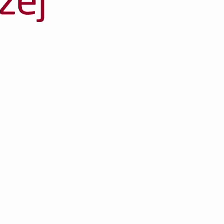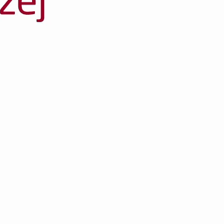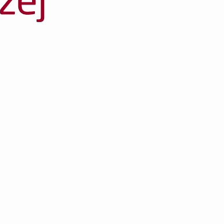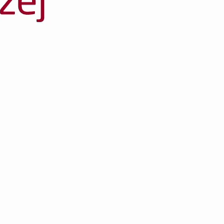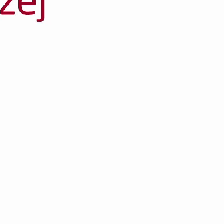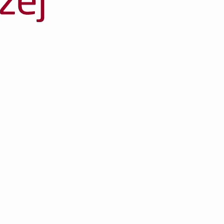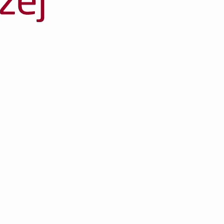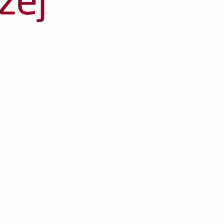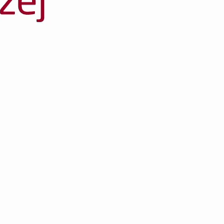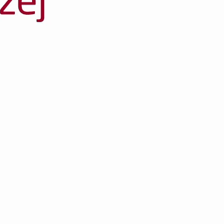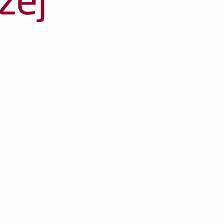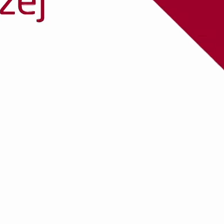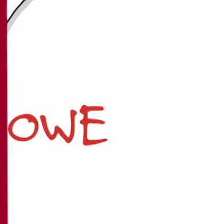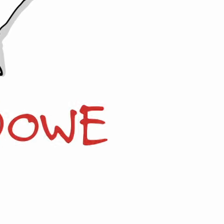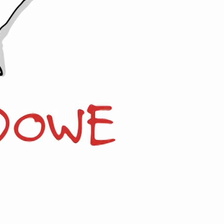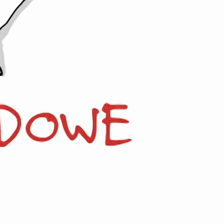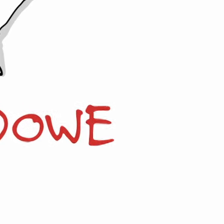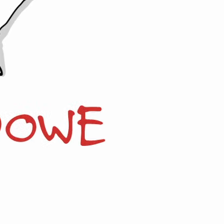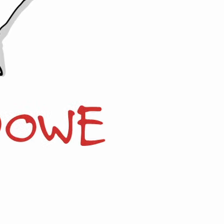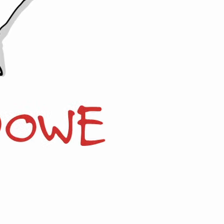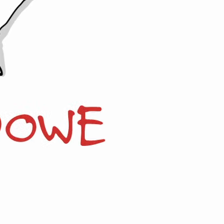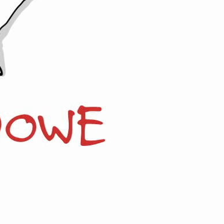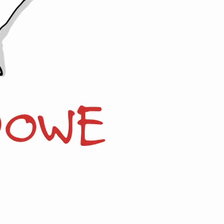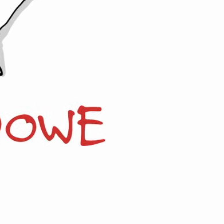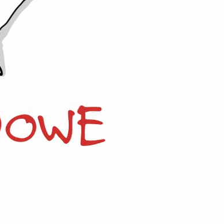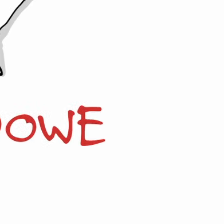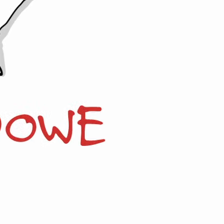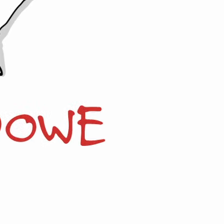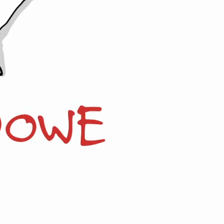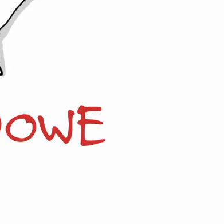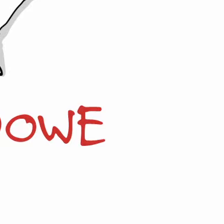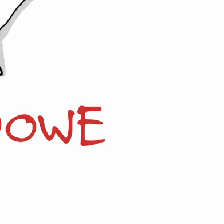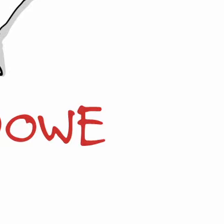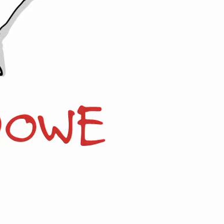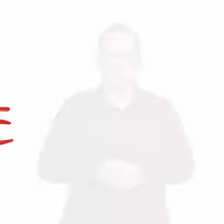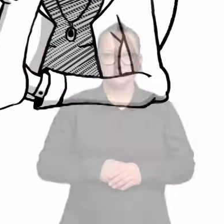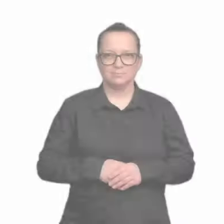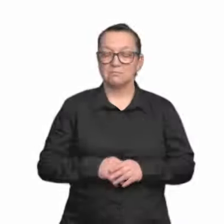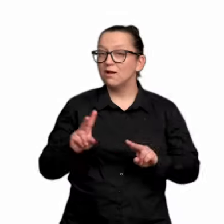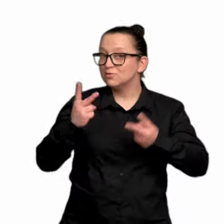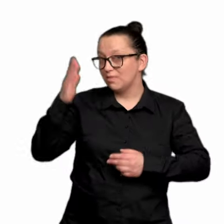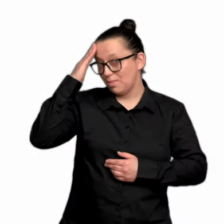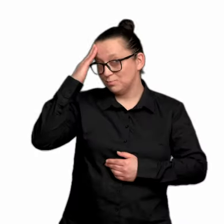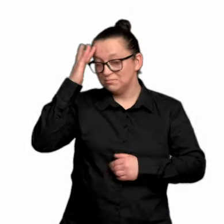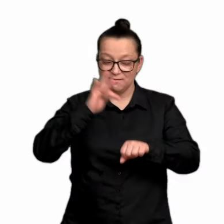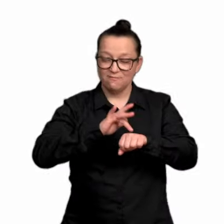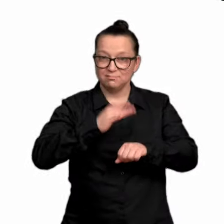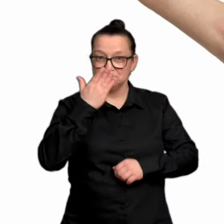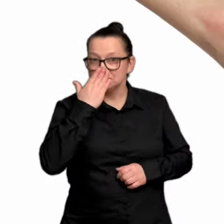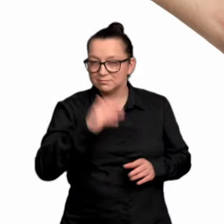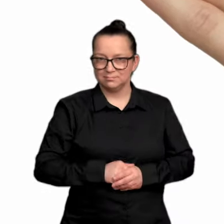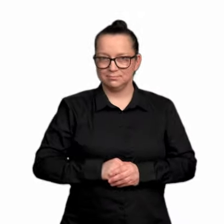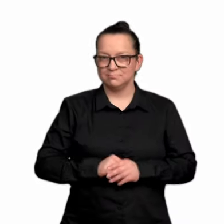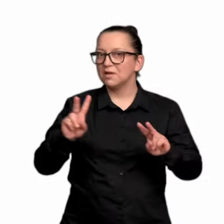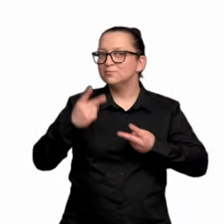Komunikat Państwowej Komisji Wyborczej. Wybory samorządowe. 7 kwietnia. Skąd wiadomo, jakie są wyniki